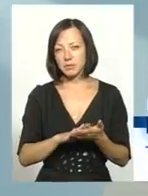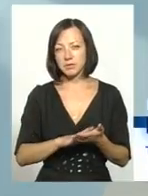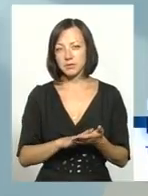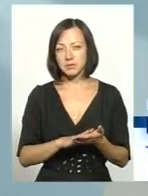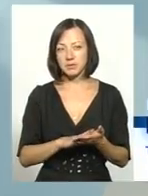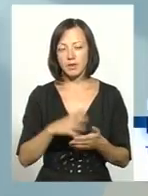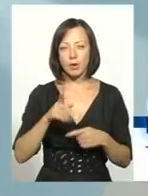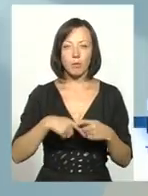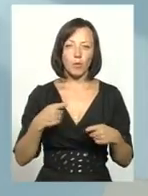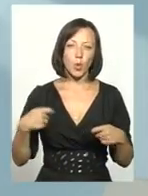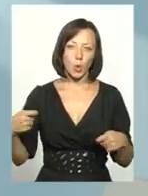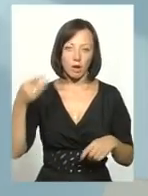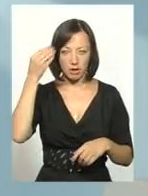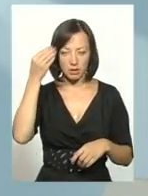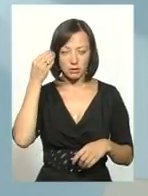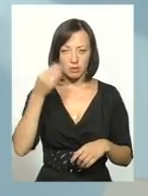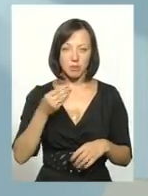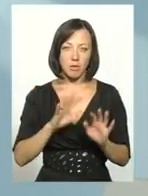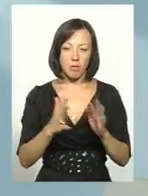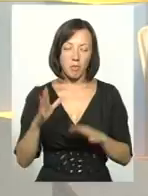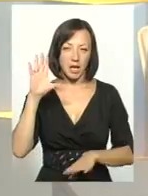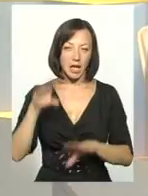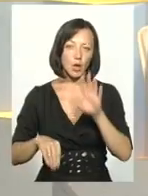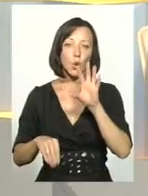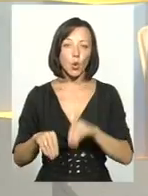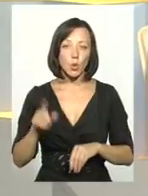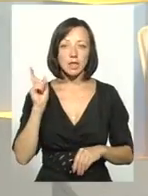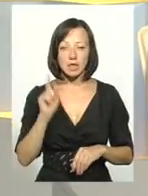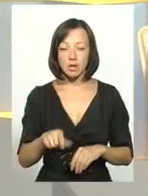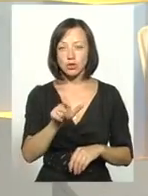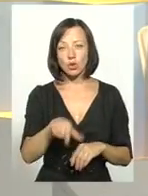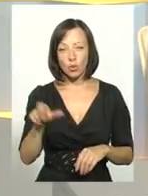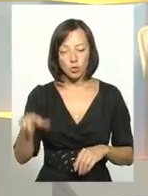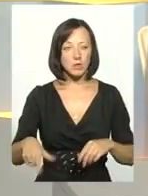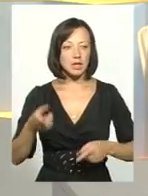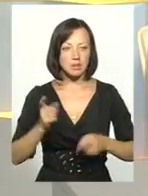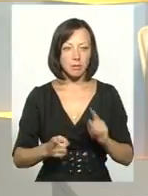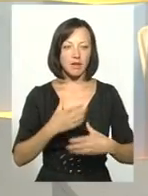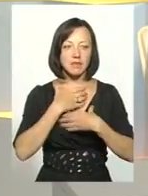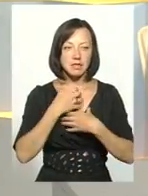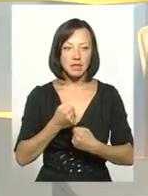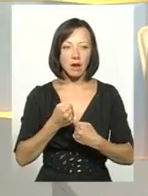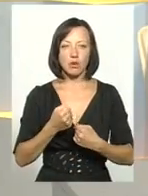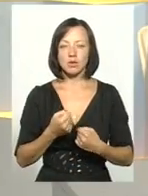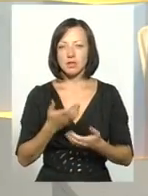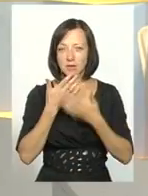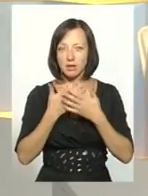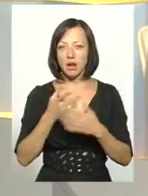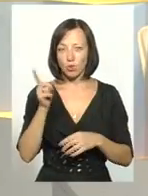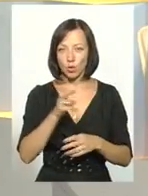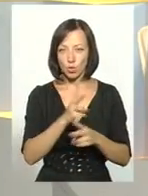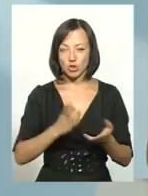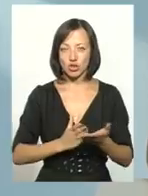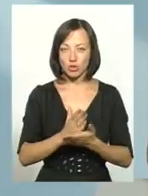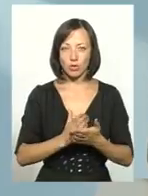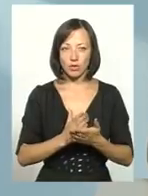вам скажу так, бюрократичними якимись моментами, ігнорують те, що люди насправді задихаються. От хай би хтось з цих чиновників,